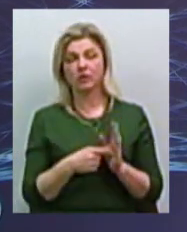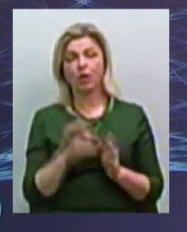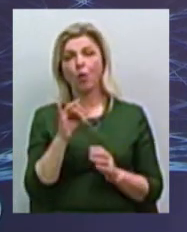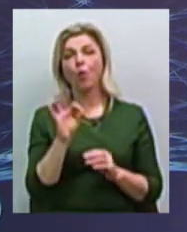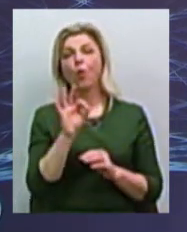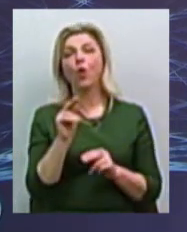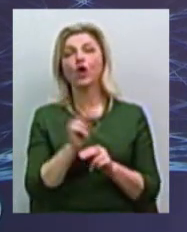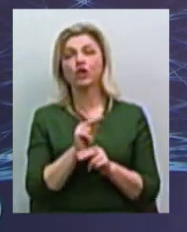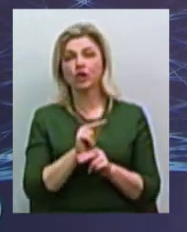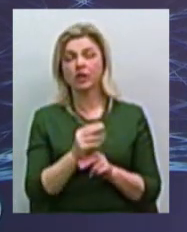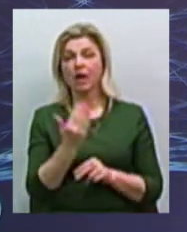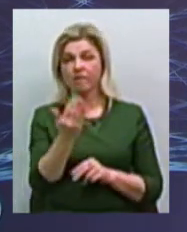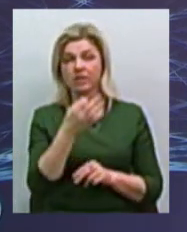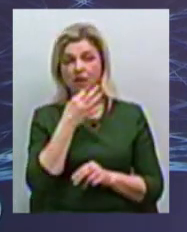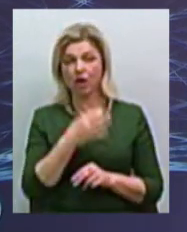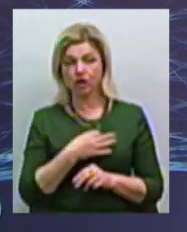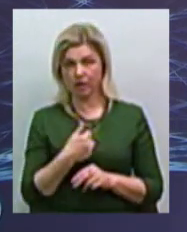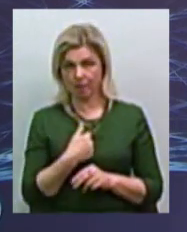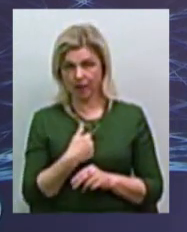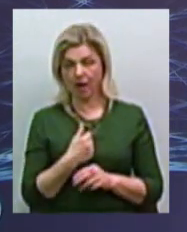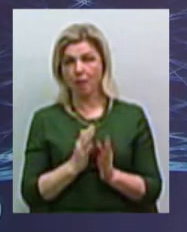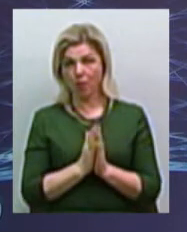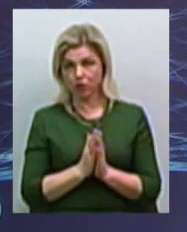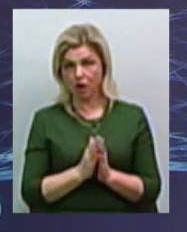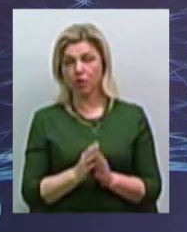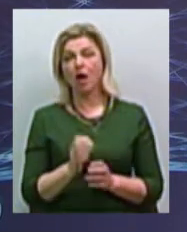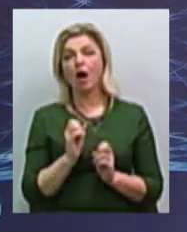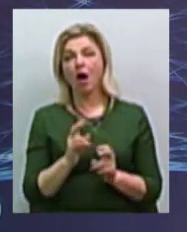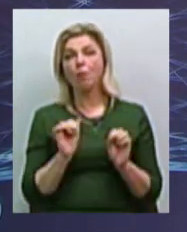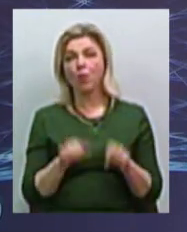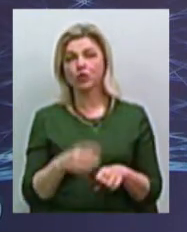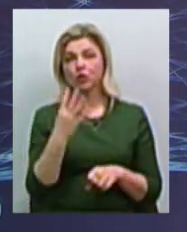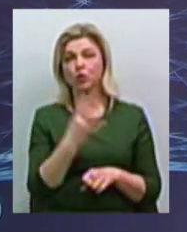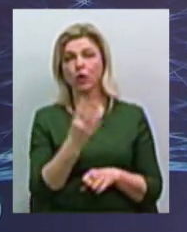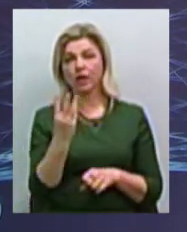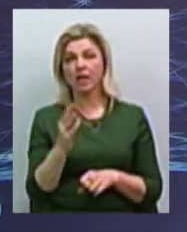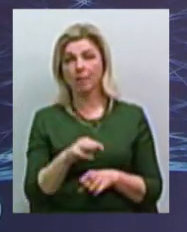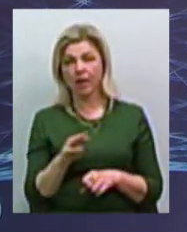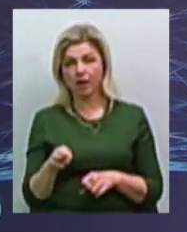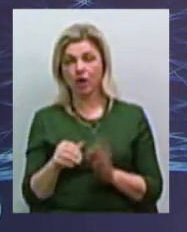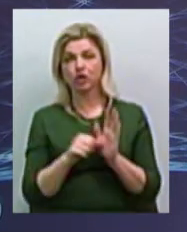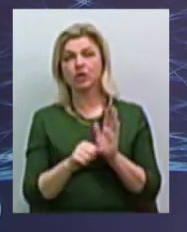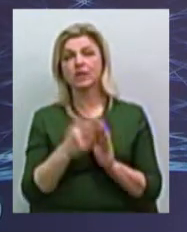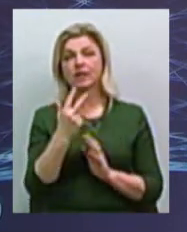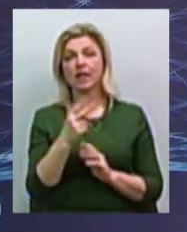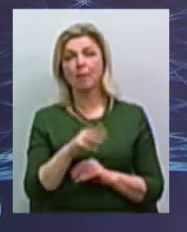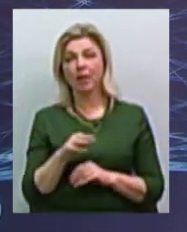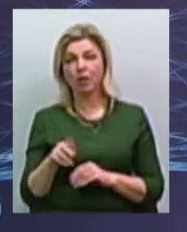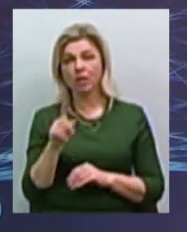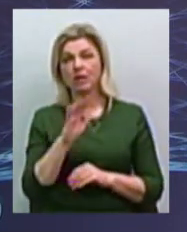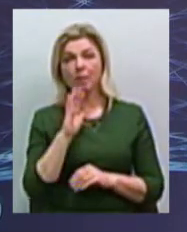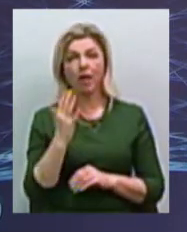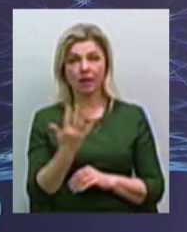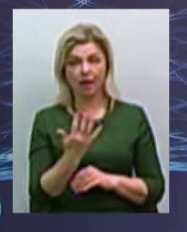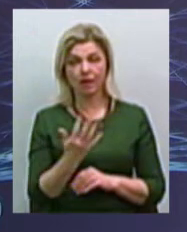і як можна, 43 млн, 63 млн, за ці 5 років,